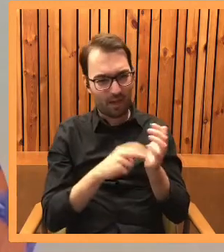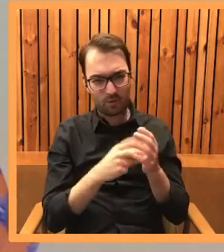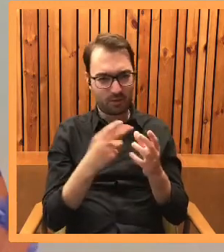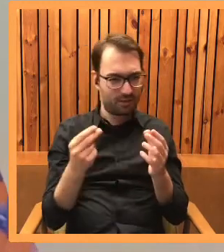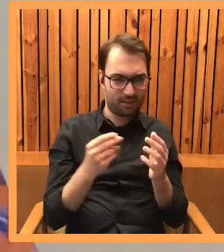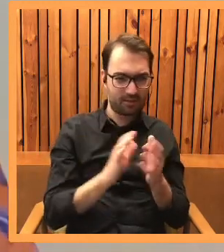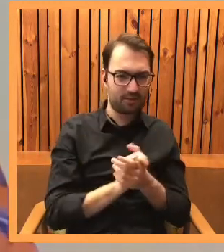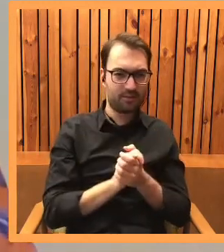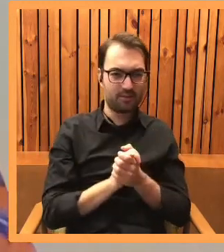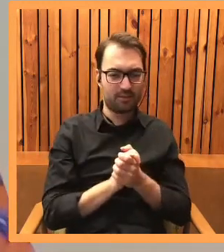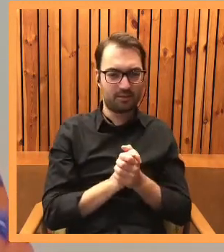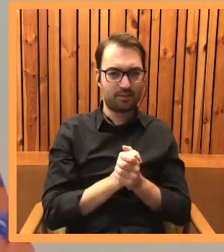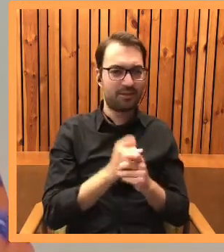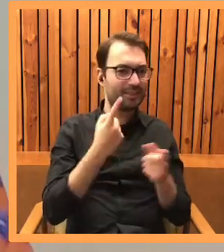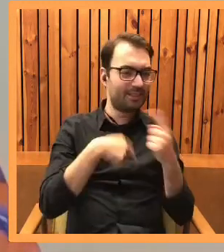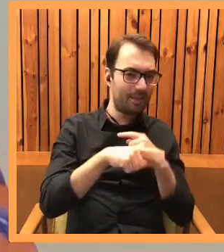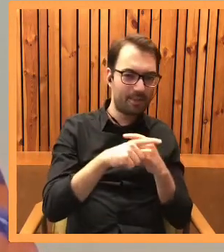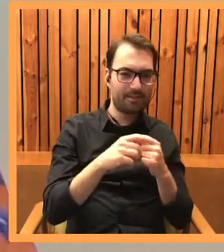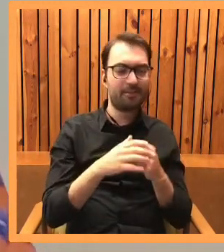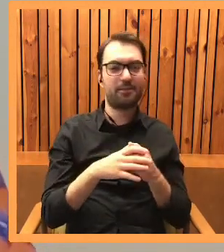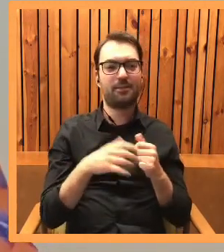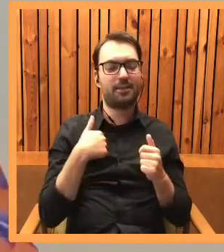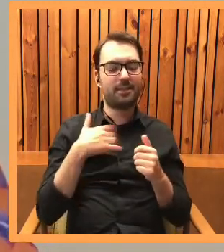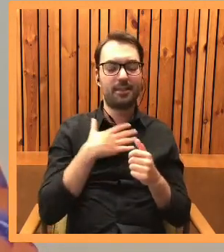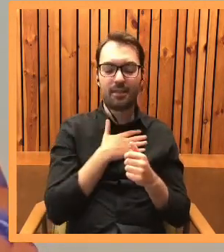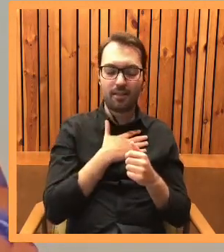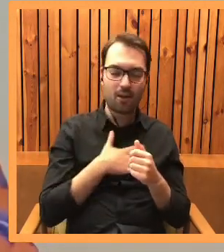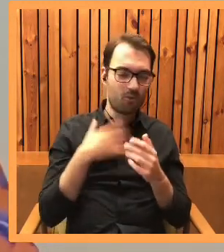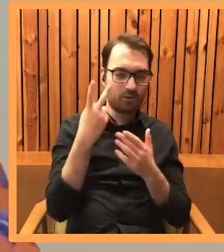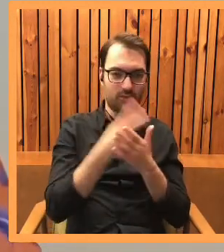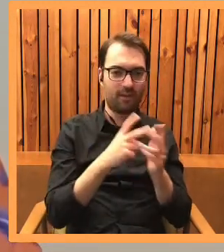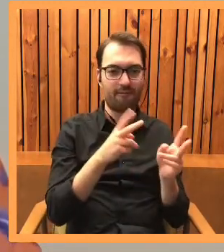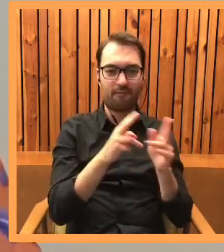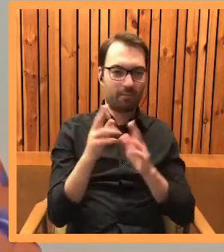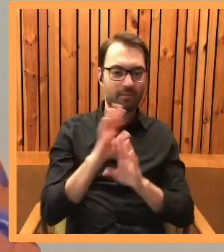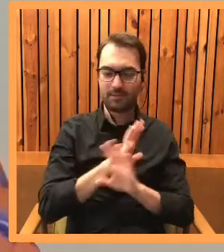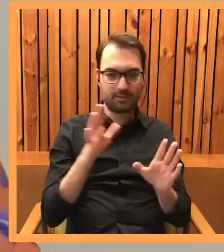dopisać, zamienić. Więc nie cierpię czytać fragmentów.